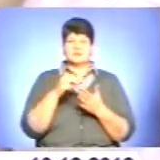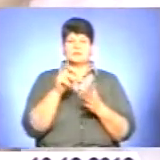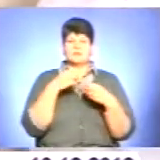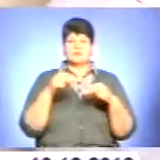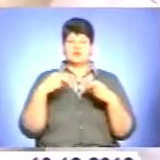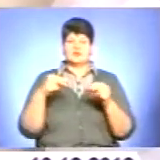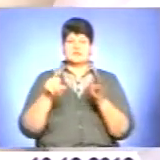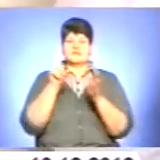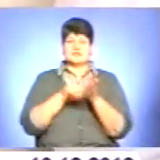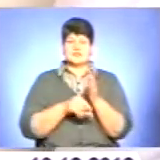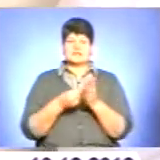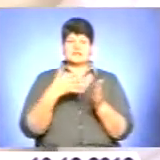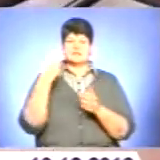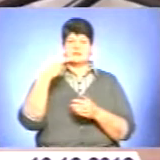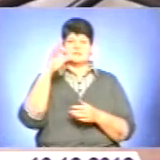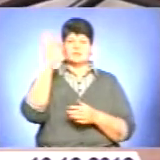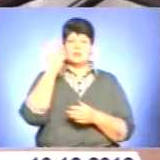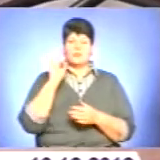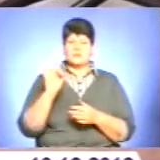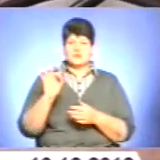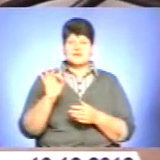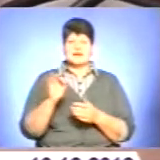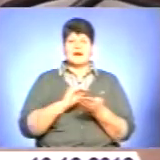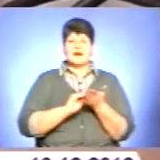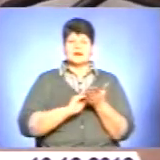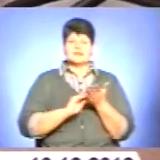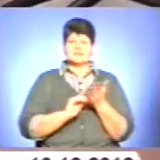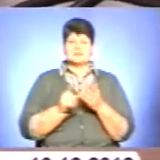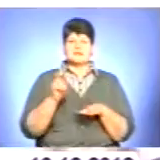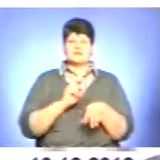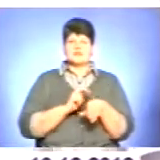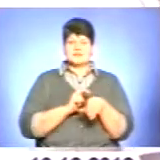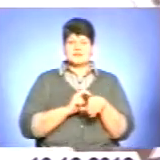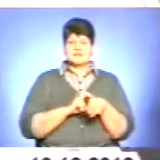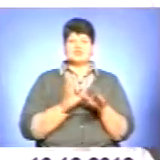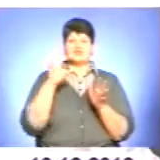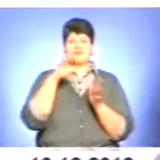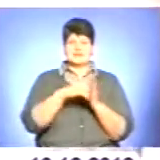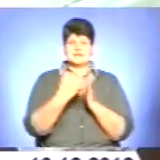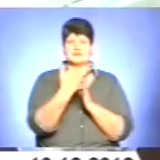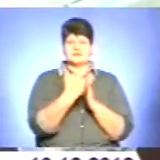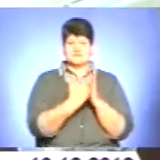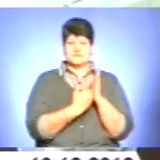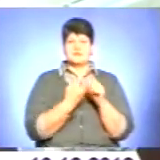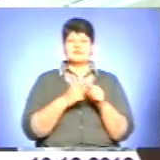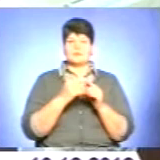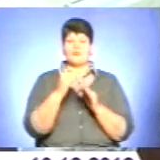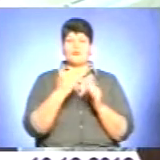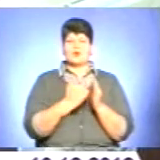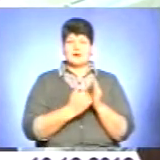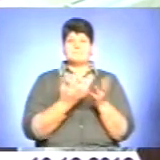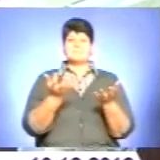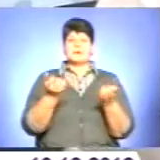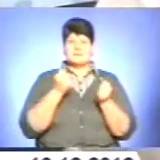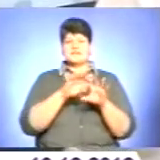10 до 20%. Рецепт, виписаний лікарем на препарати для лікування гіпертонії, що внесені до переліку цієї програми, приймається в